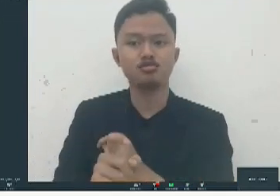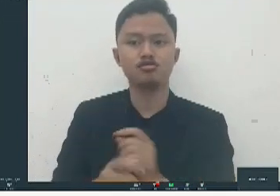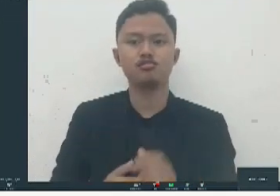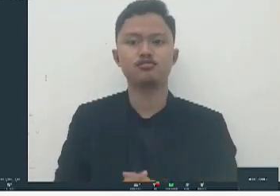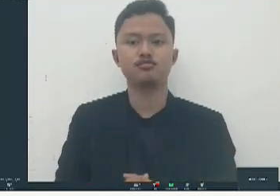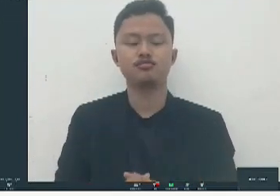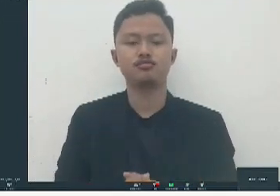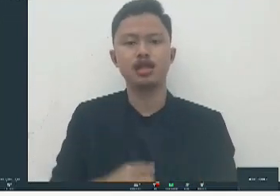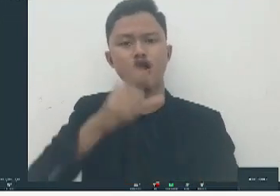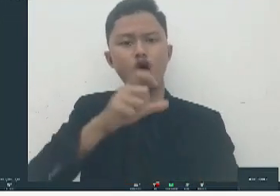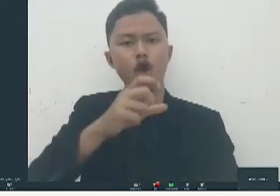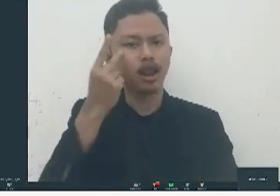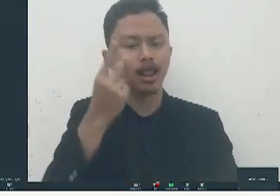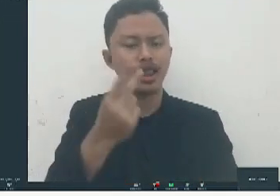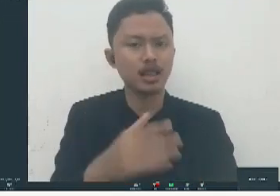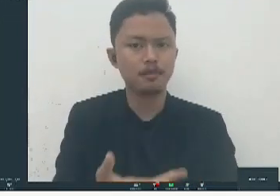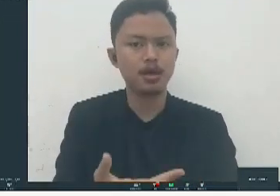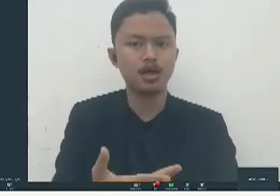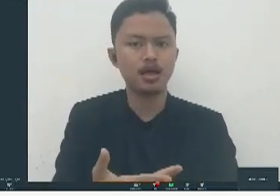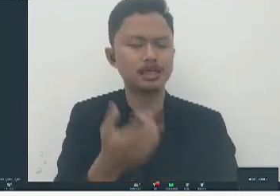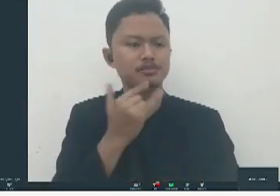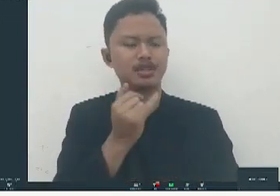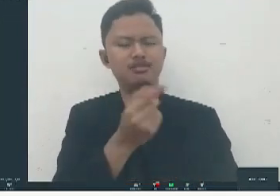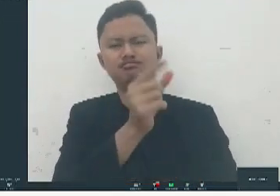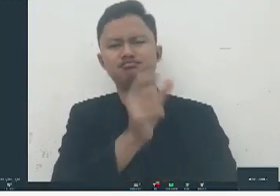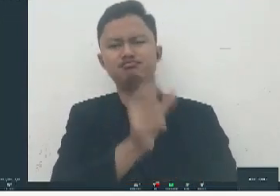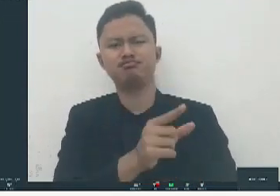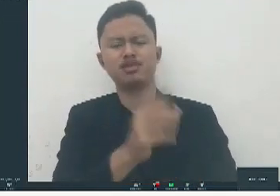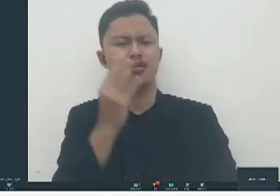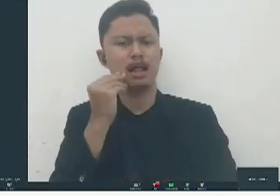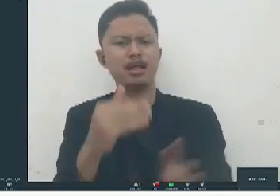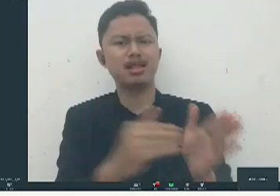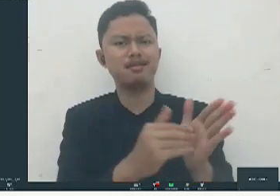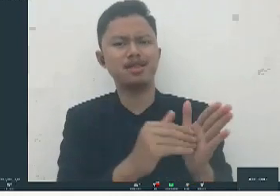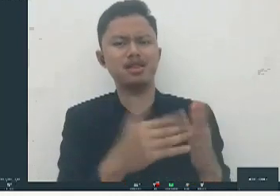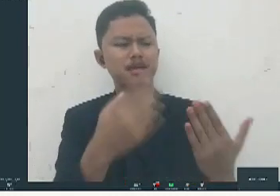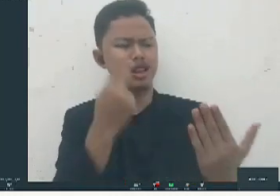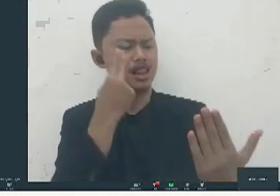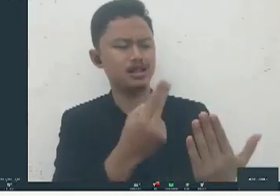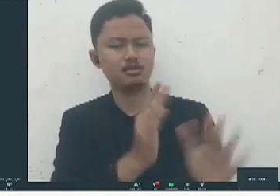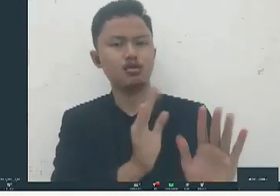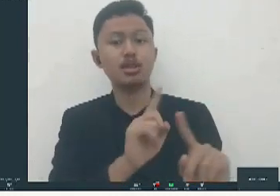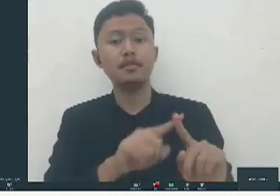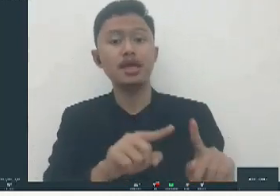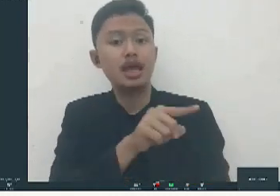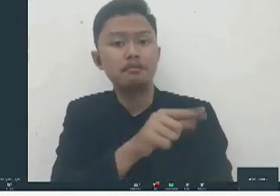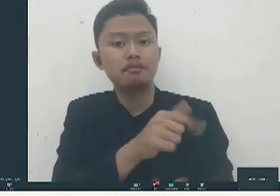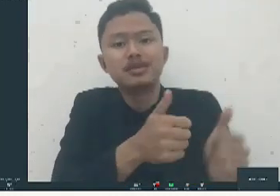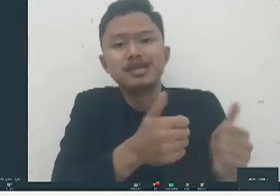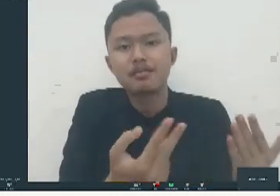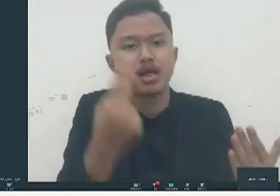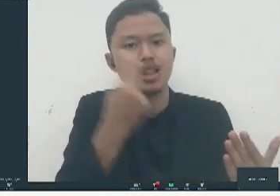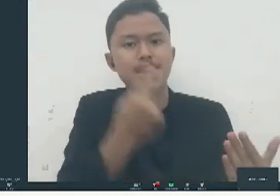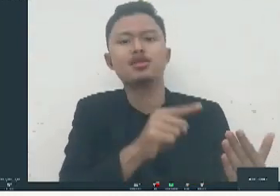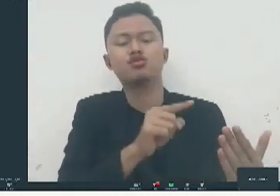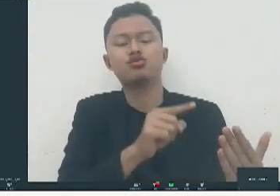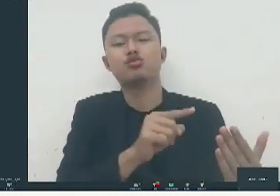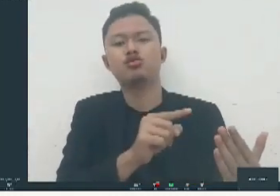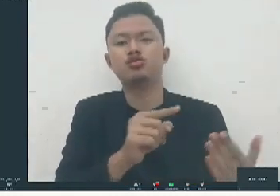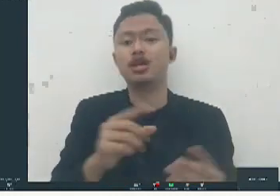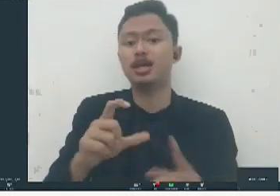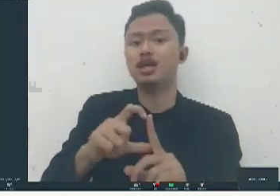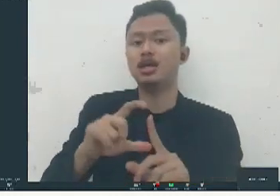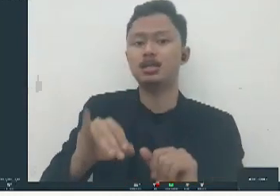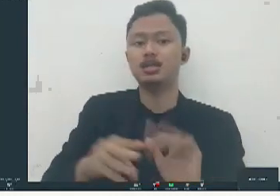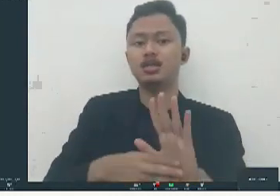berdasarkan apa yang dia halami hambatannya tetapi apa yang dia bisa ya pengalaman dimas ini juga memang sama